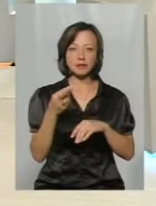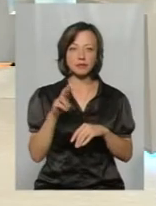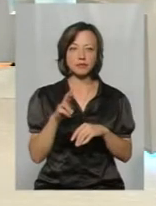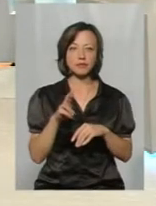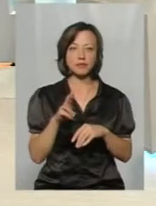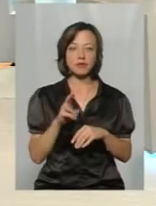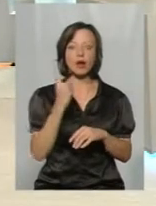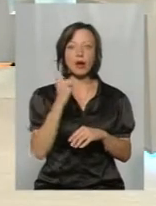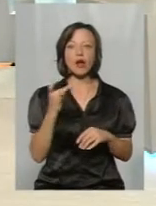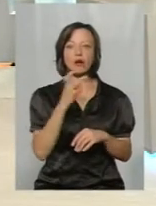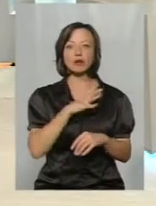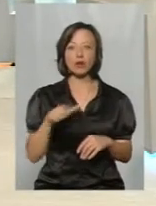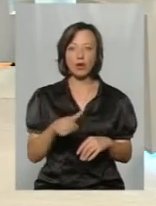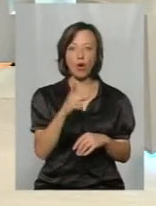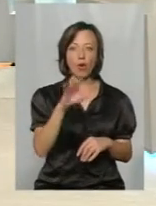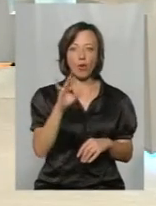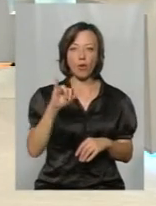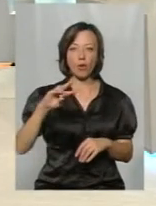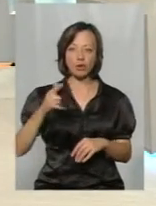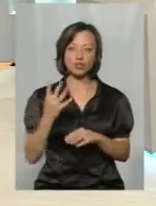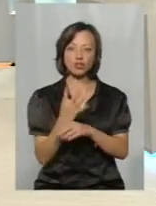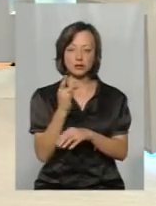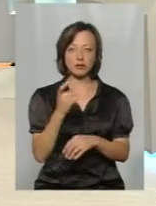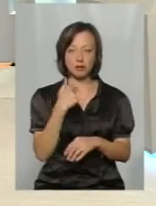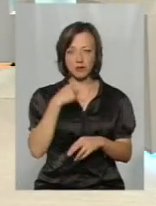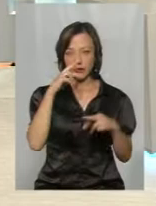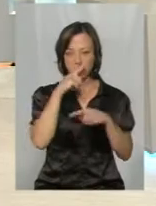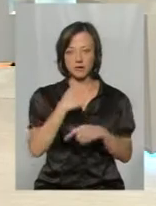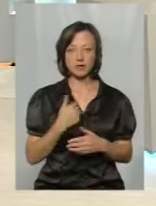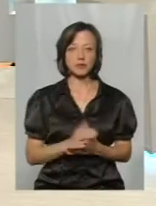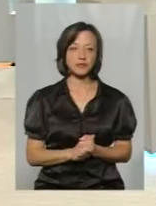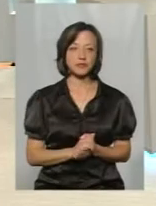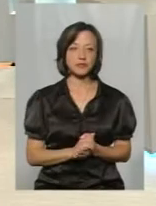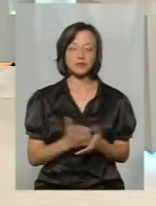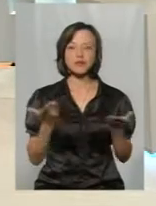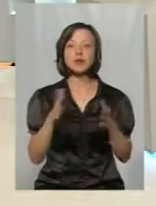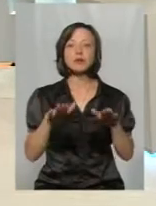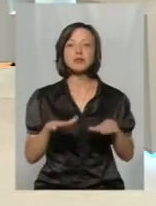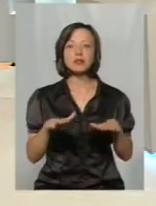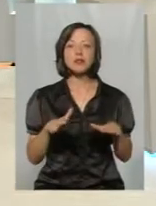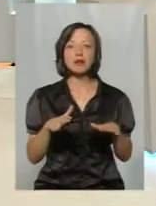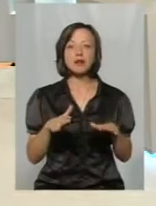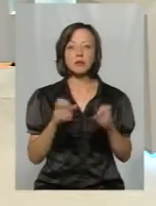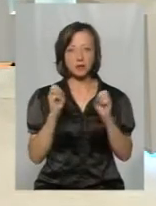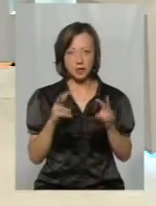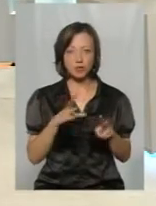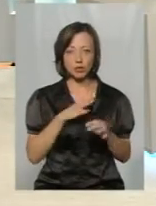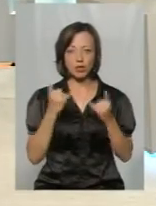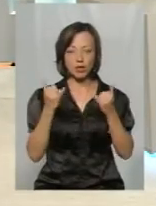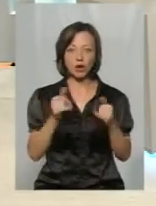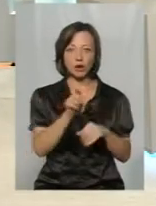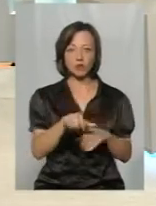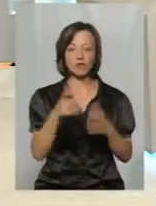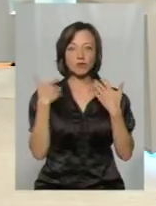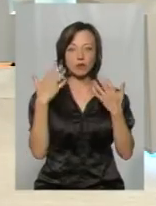вибачення, ще одного разу в річ Сігоремі працювали. Чотири рази. помилився дорожків. В яких місцях знаходили? Наскільки це небезпечно було все ж таки